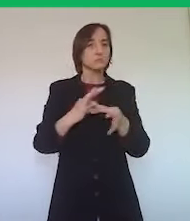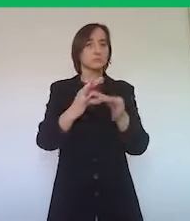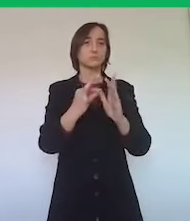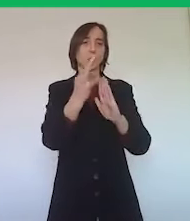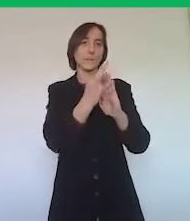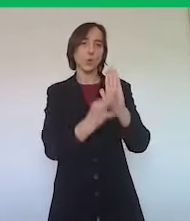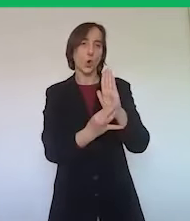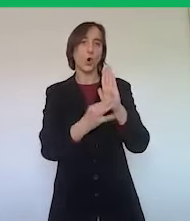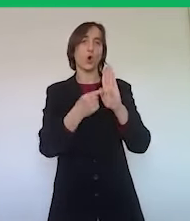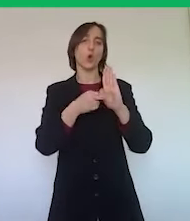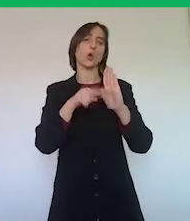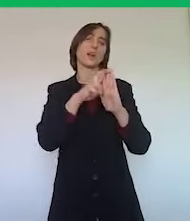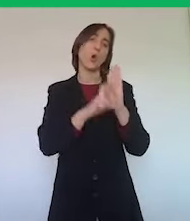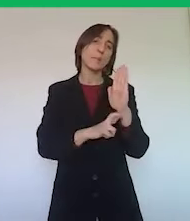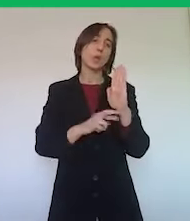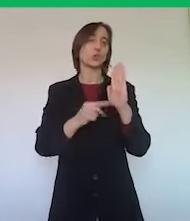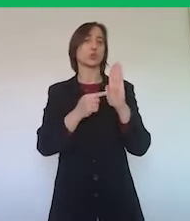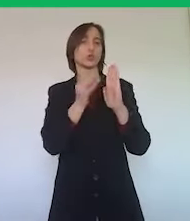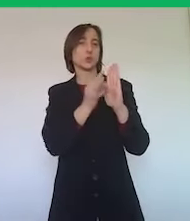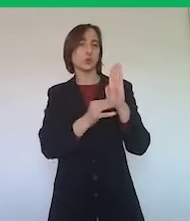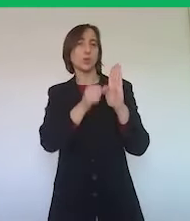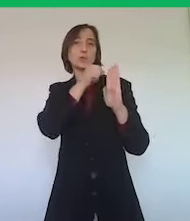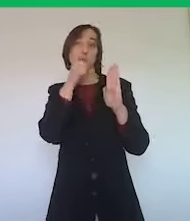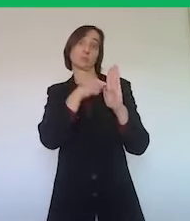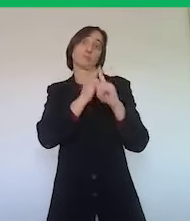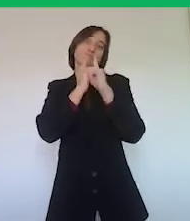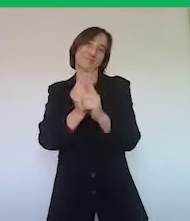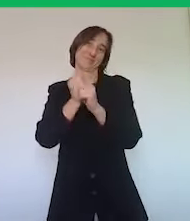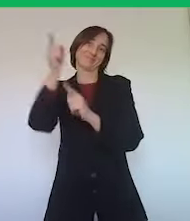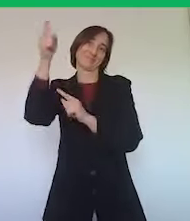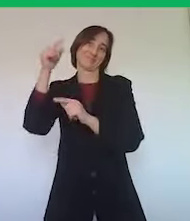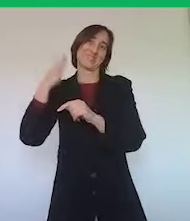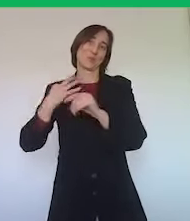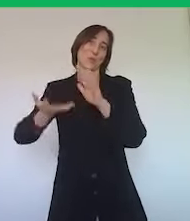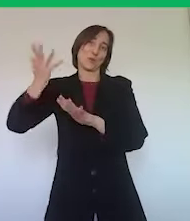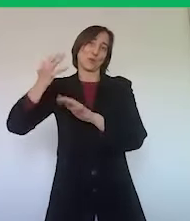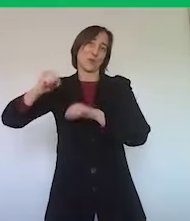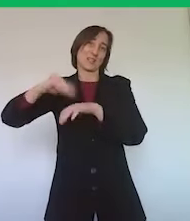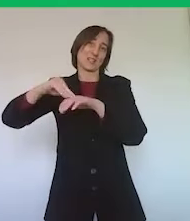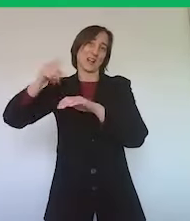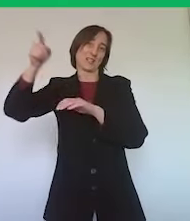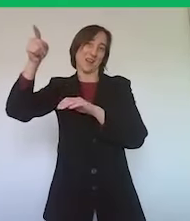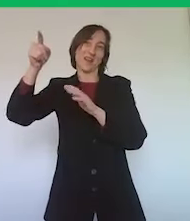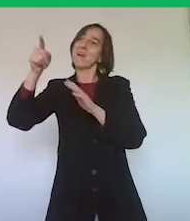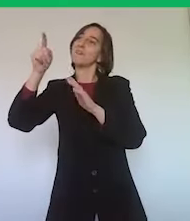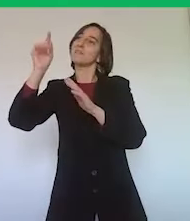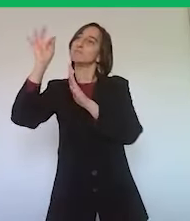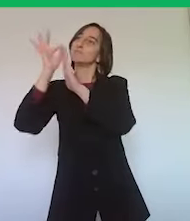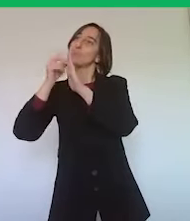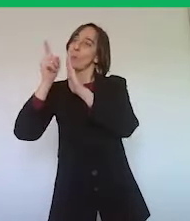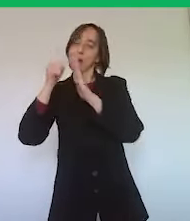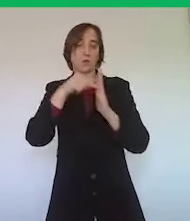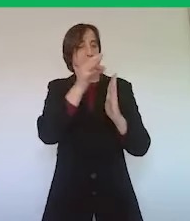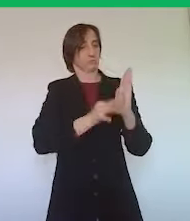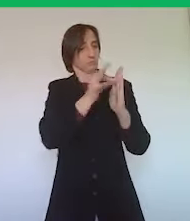rispettando le indicazioni dell'Istituto Superiore di Sanità, consentano la fruizione dei locali pubblici